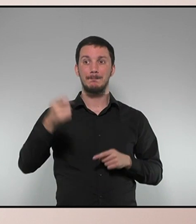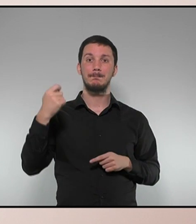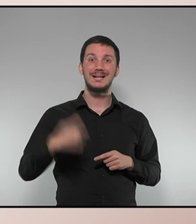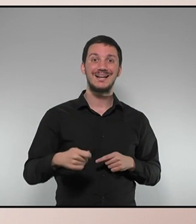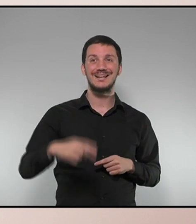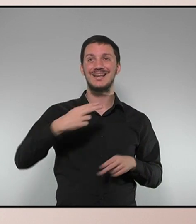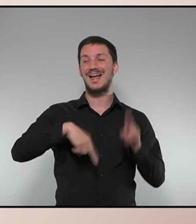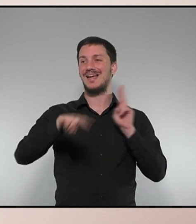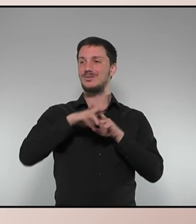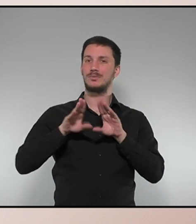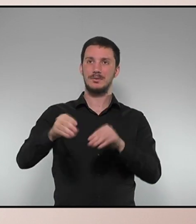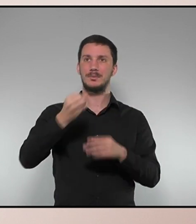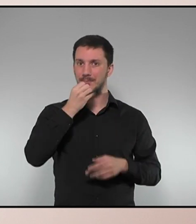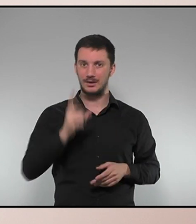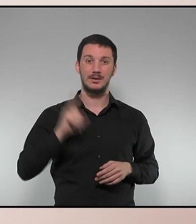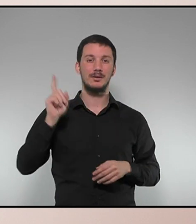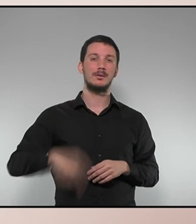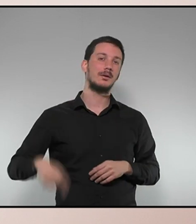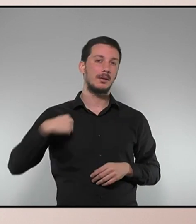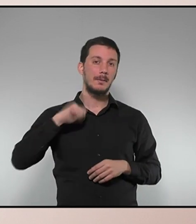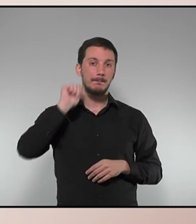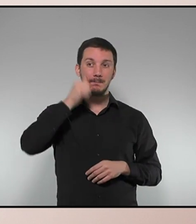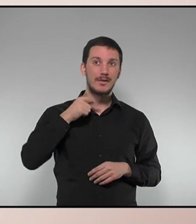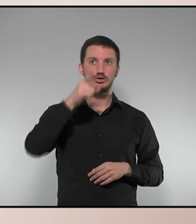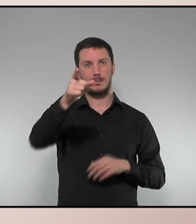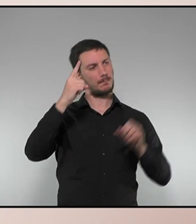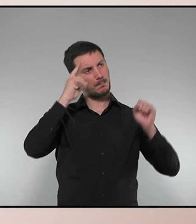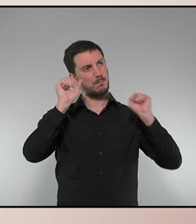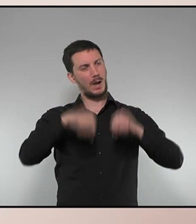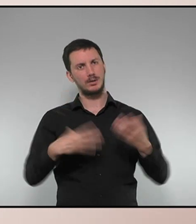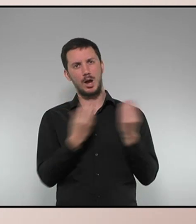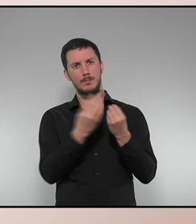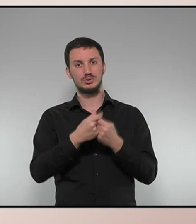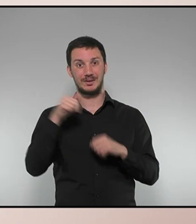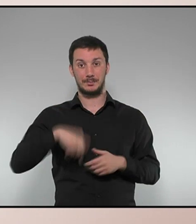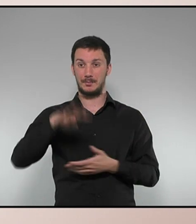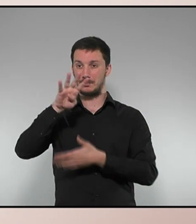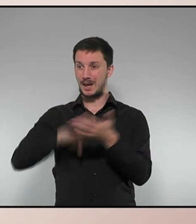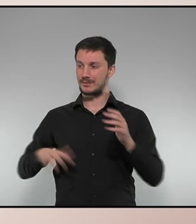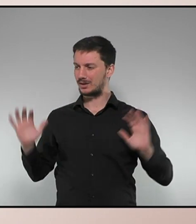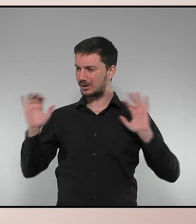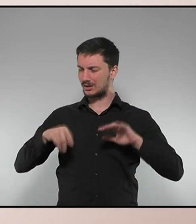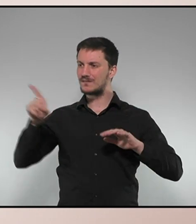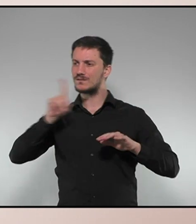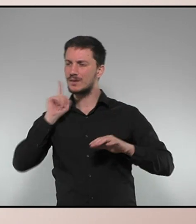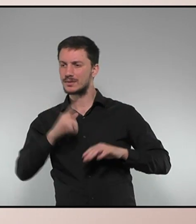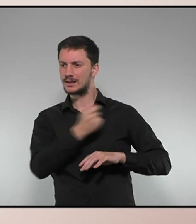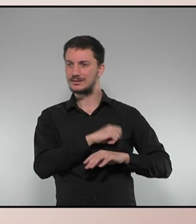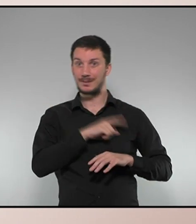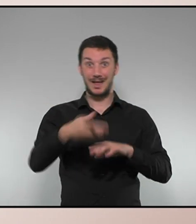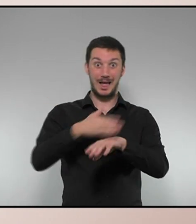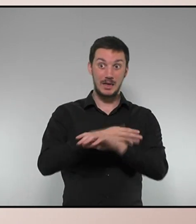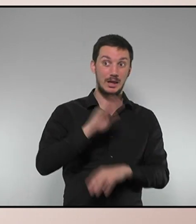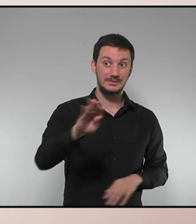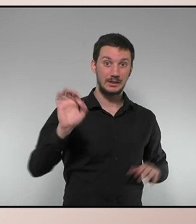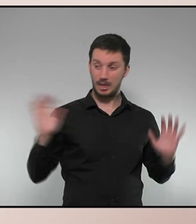Generalitat. El senyor Pedro Sánchez en què ho pacta tot convoca una cimera a Barcelona amb Macron no l'avisen prèviament